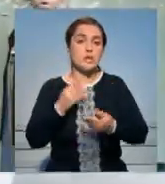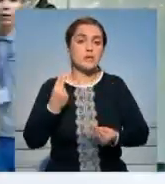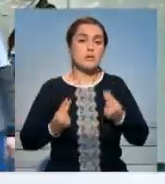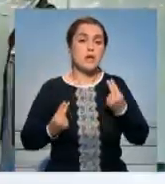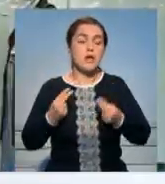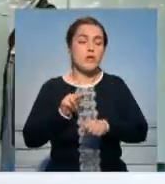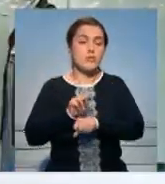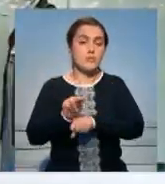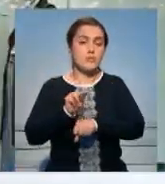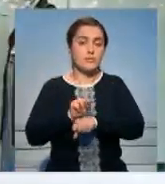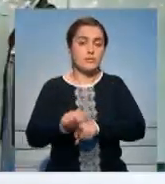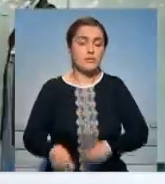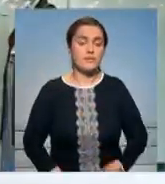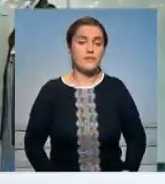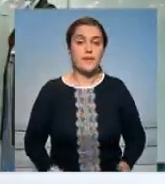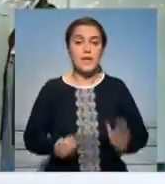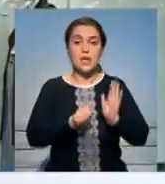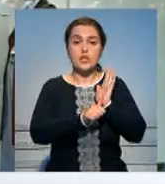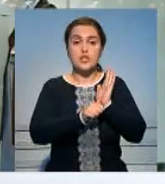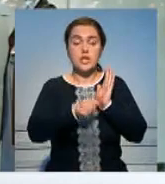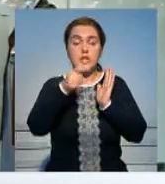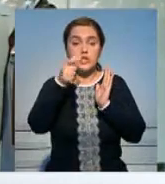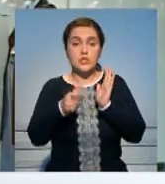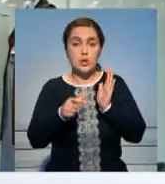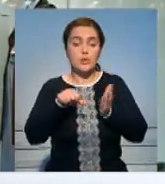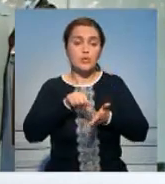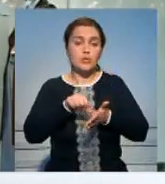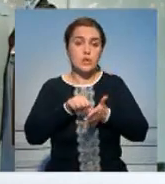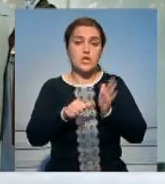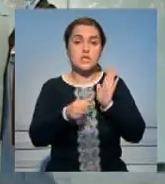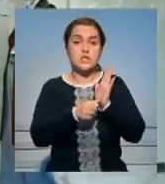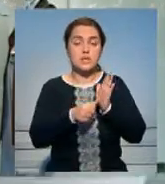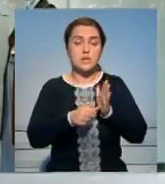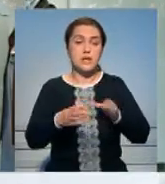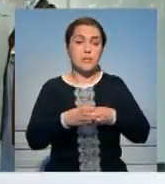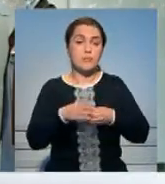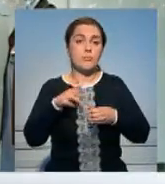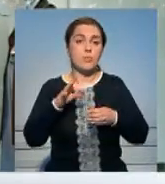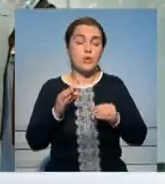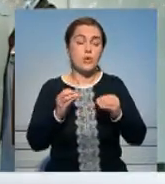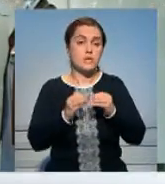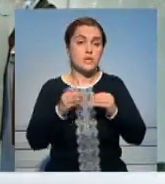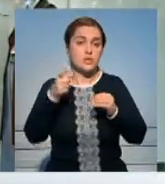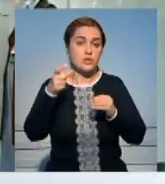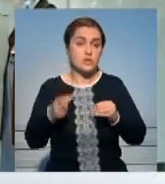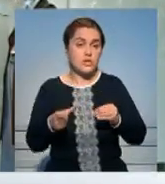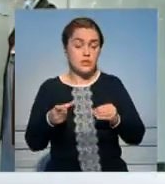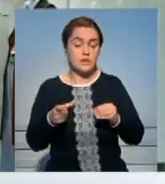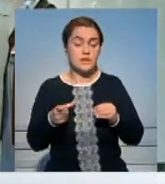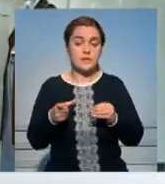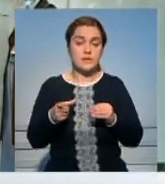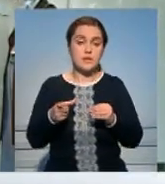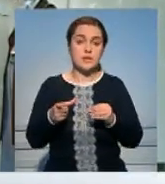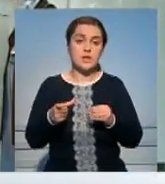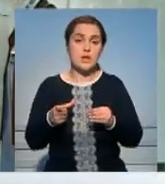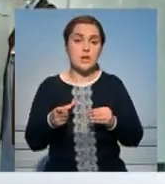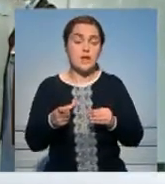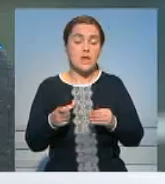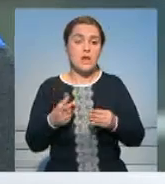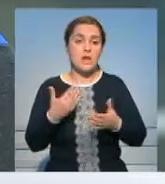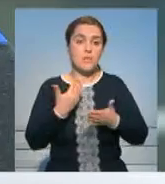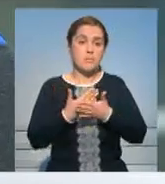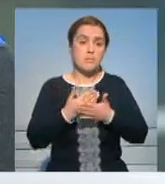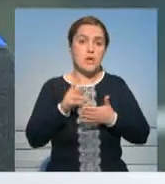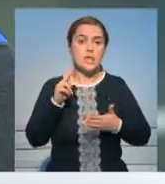квесте 60 человек. Это 6 команд по 10 человек. Плюс дети, которые выступают в концертной программе. В итоге где-то человек